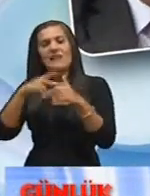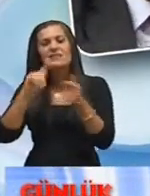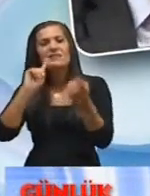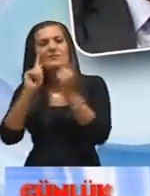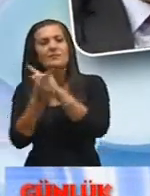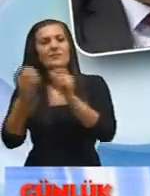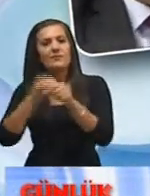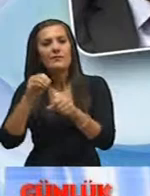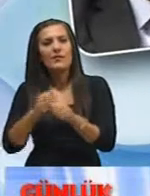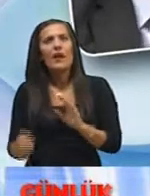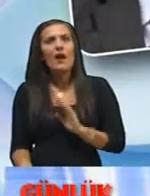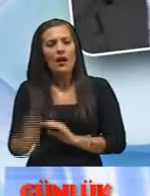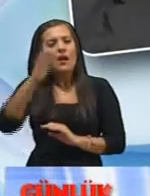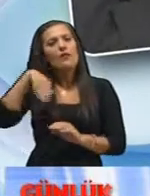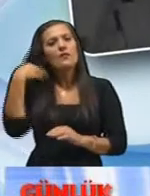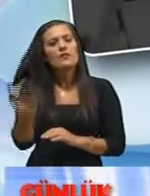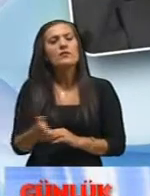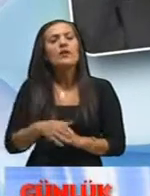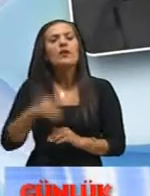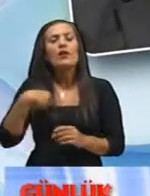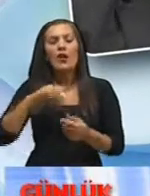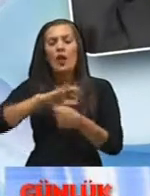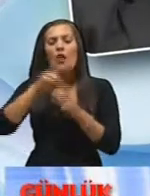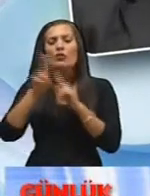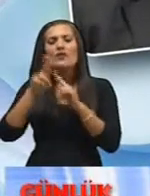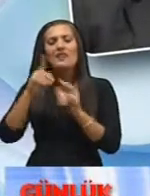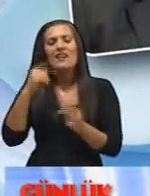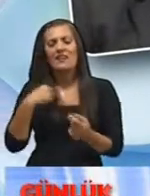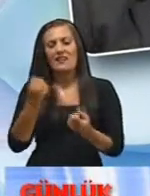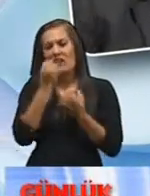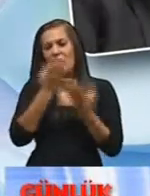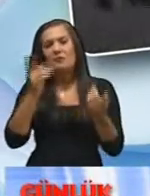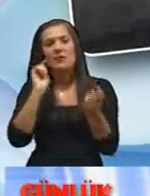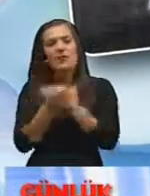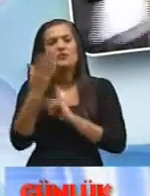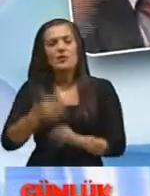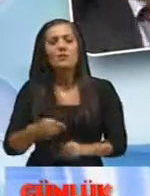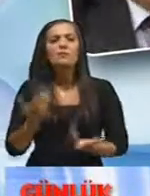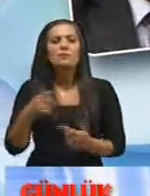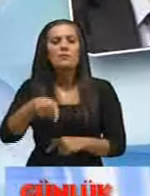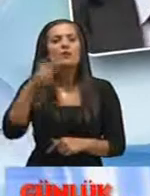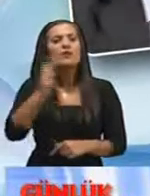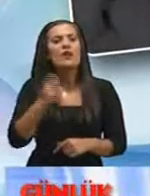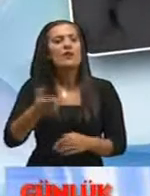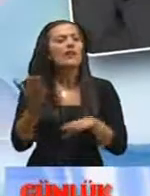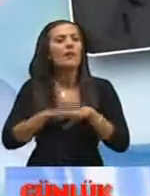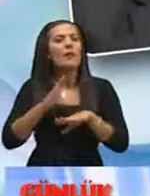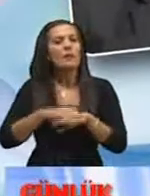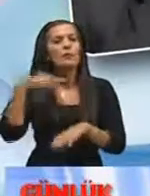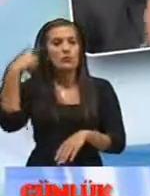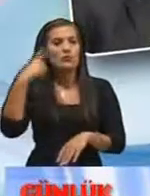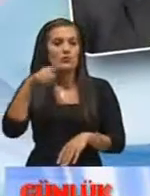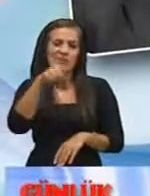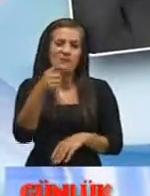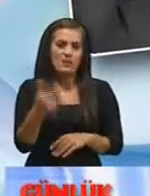Birçok şeyi Gazı havaya verdik sonra Küresel iklim değişikliği Maalesef Mevcut şartlarda Ne yapabiliriz Düşünüyorsunuz